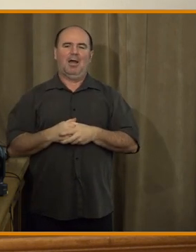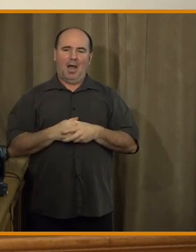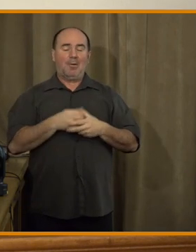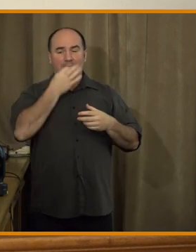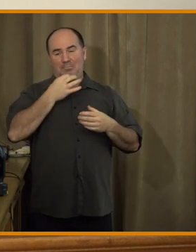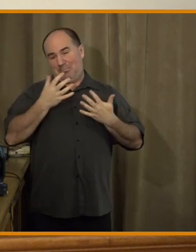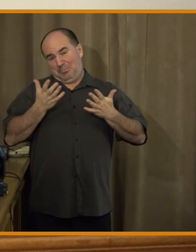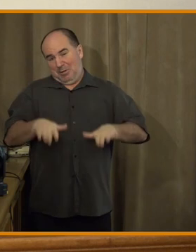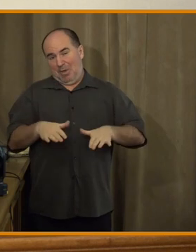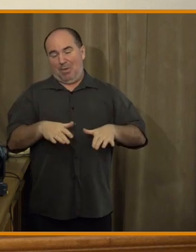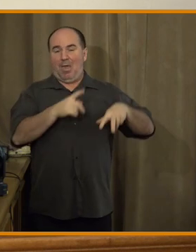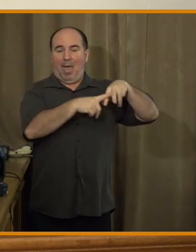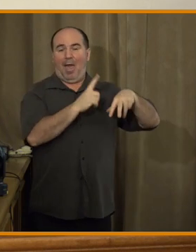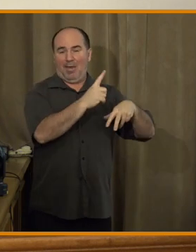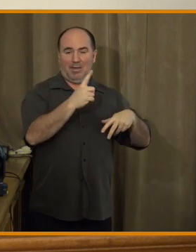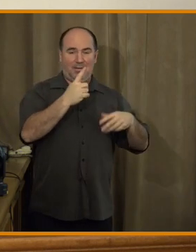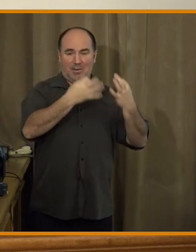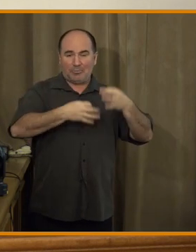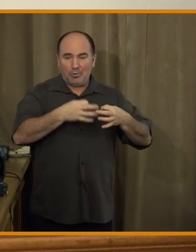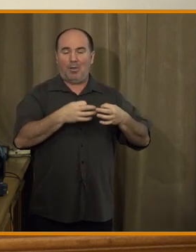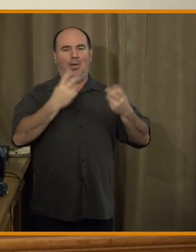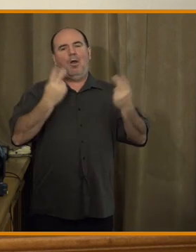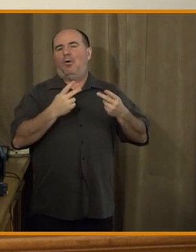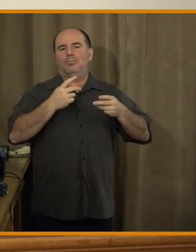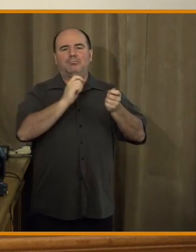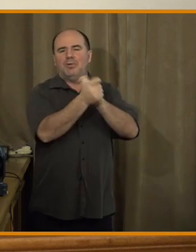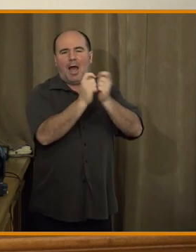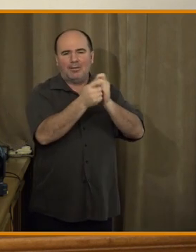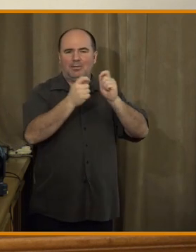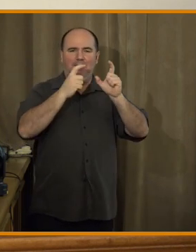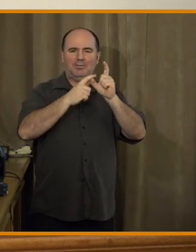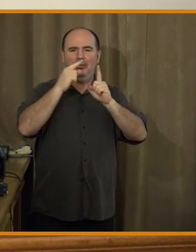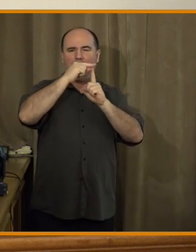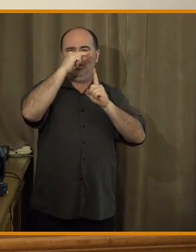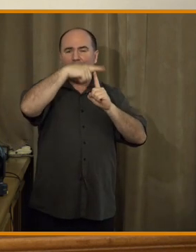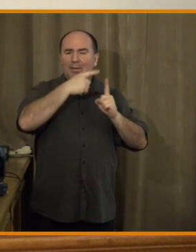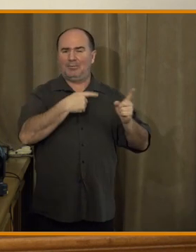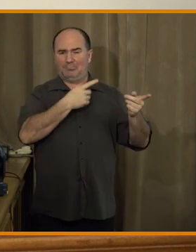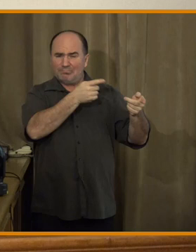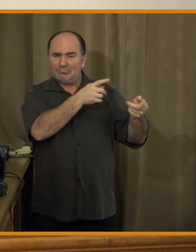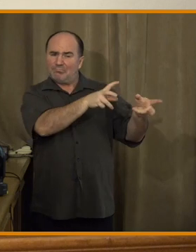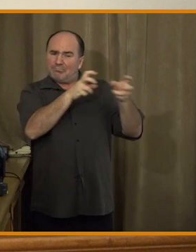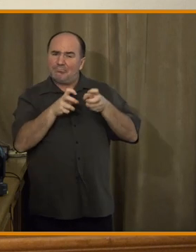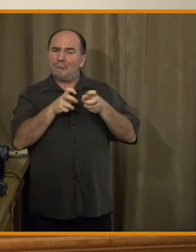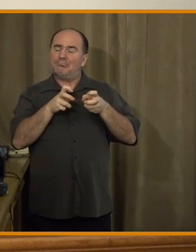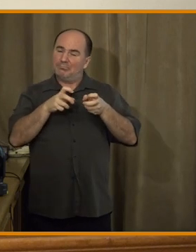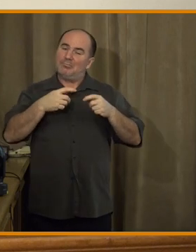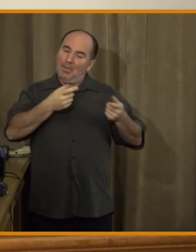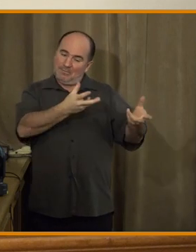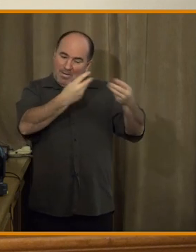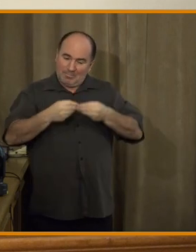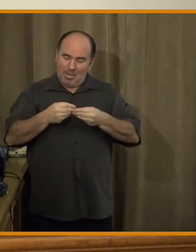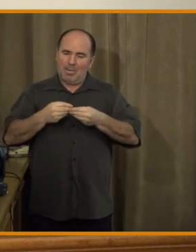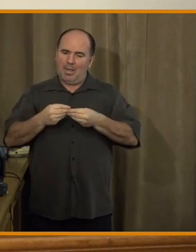nástrojů AI, jako je chat GPT a podobně, tak taky budeme čekat, jak bude vypadat